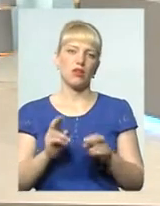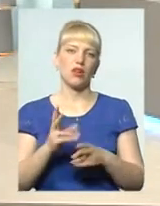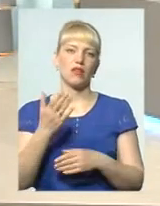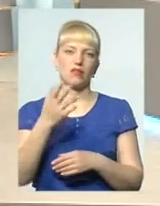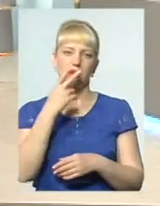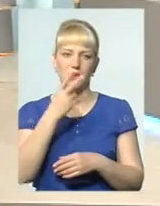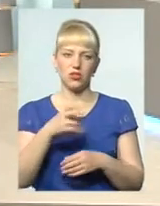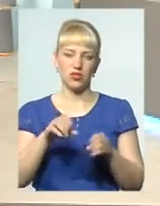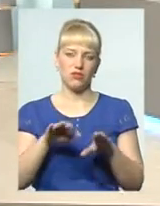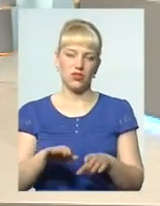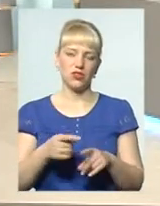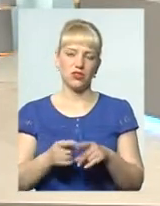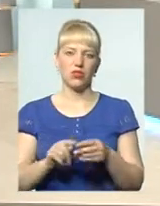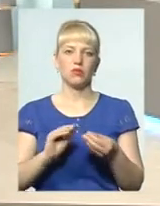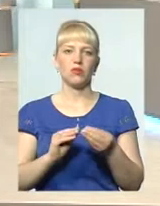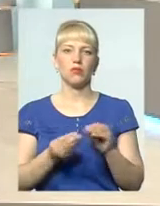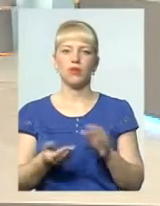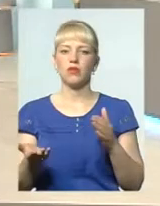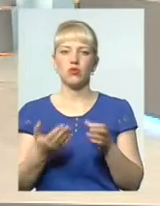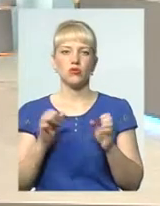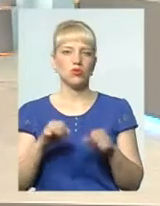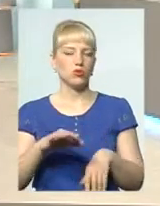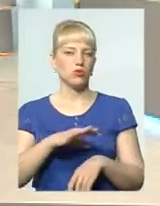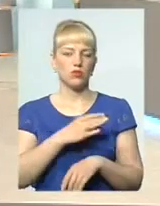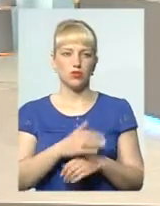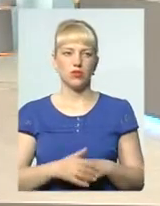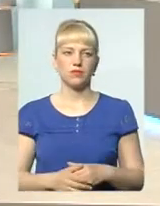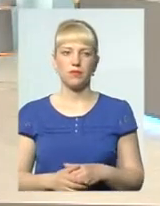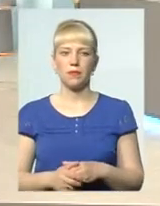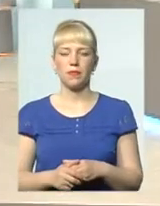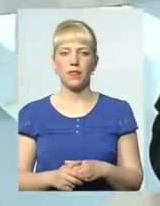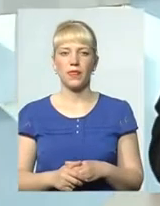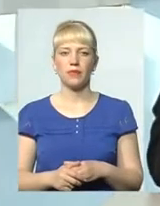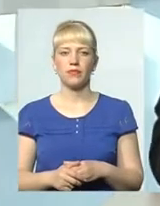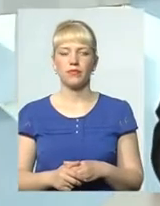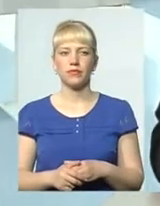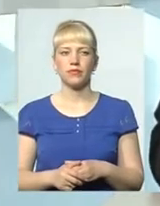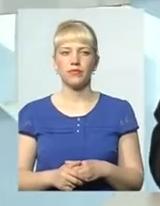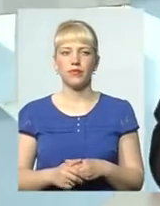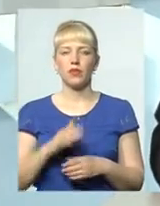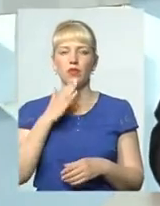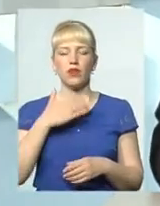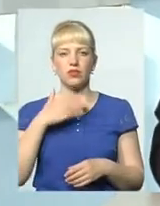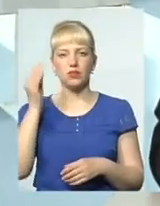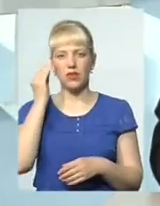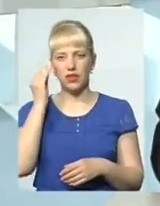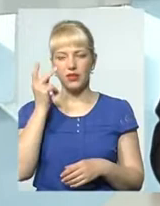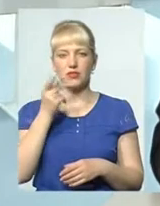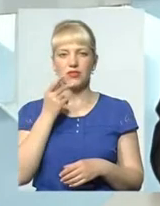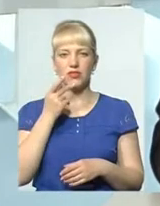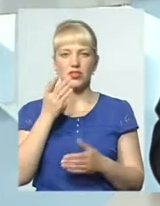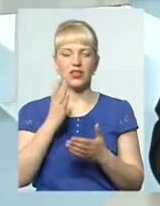бачите вирішення цієї проблеми? В чому воно може бути? Знаєте, в нашій ментальності завжди впадати в